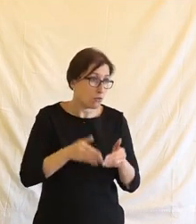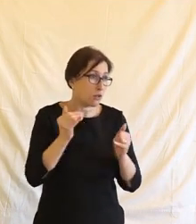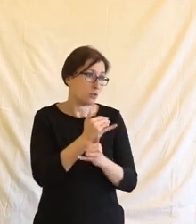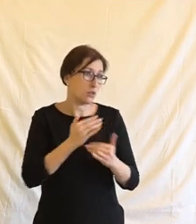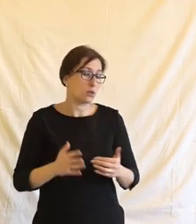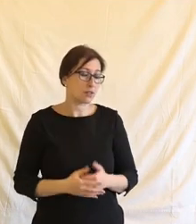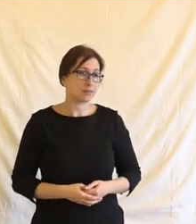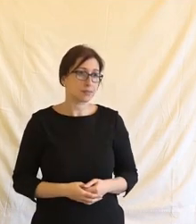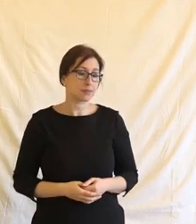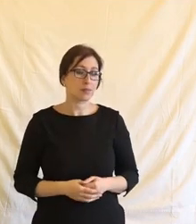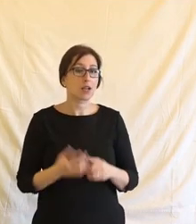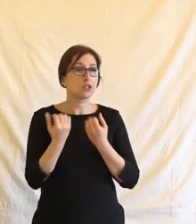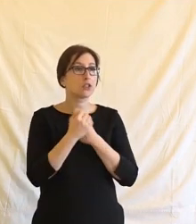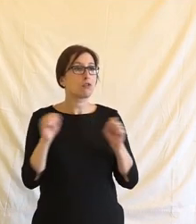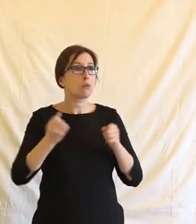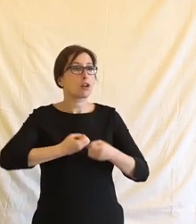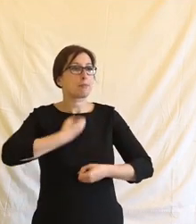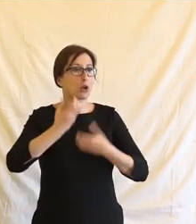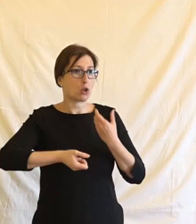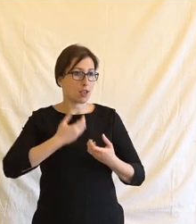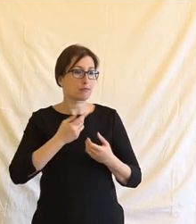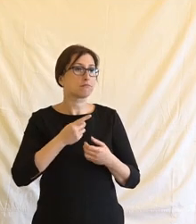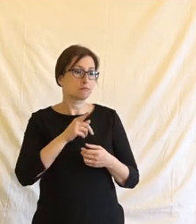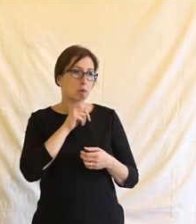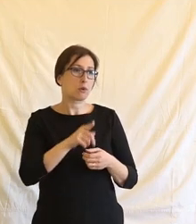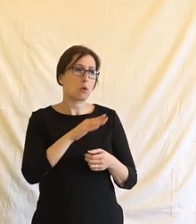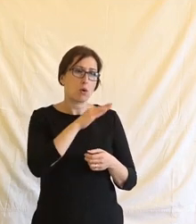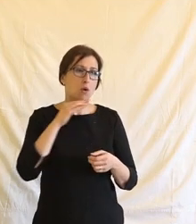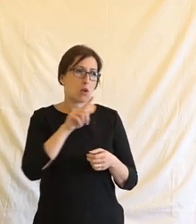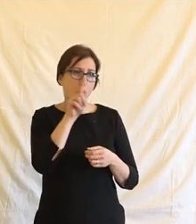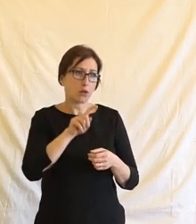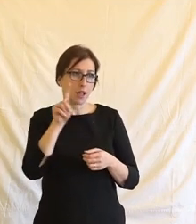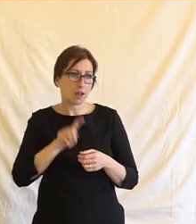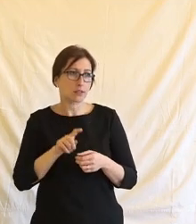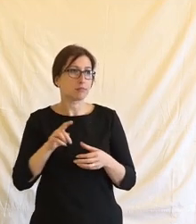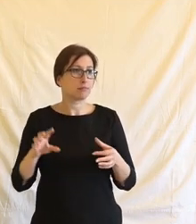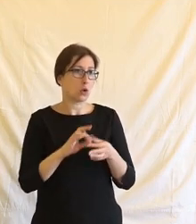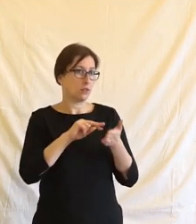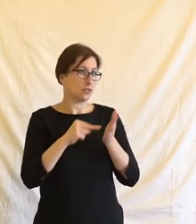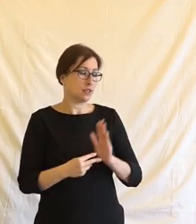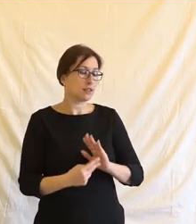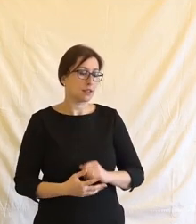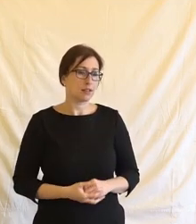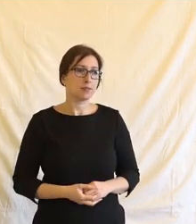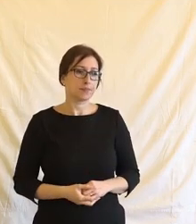projevu vytváří velmi komplexní otázky v souvislosti s technologiemi.